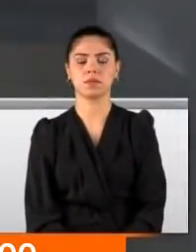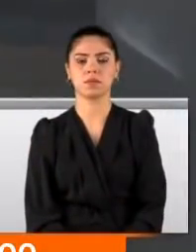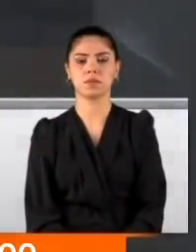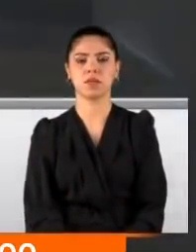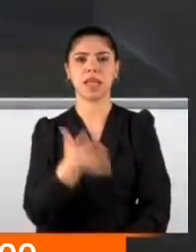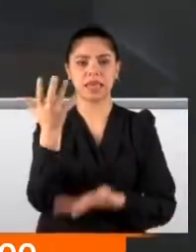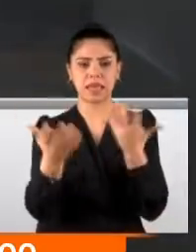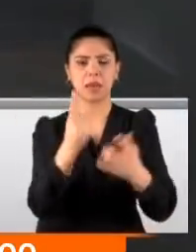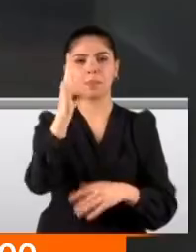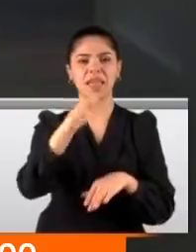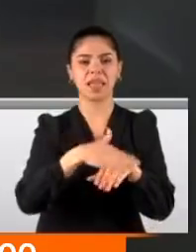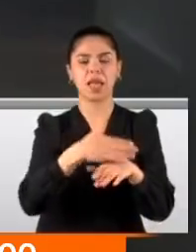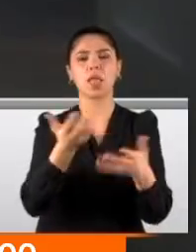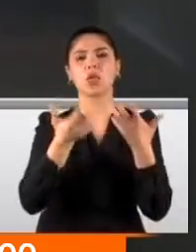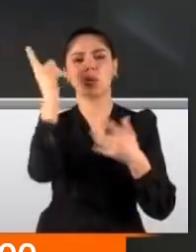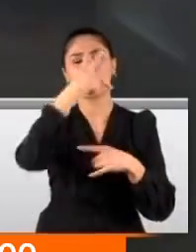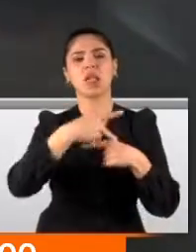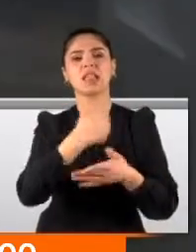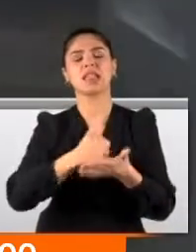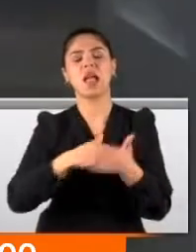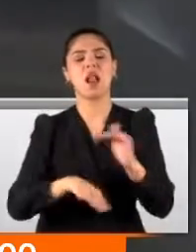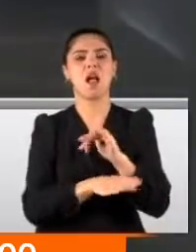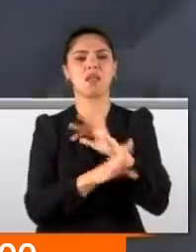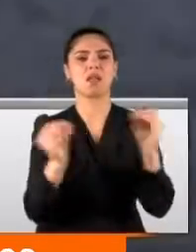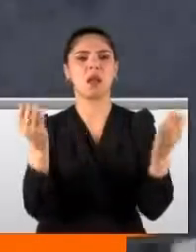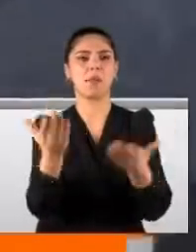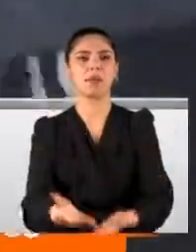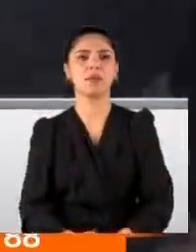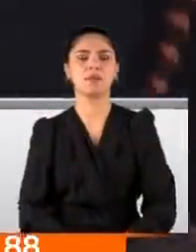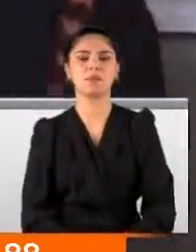Yangında bir kedi dumandan zehirlenerek hayatını kaybetti.